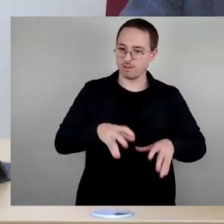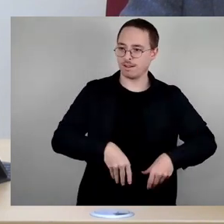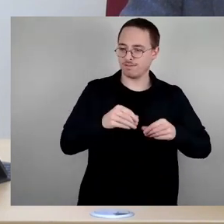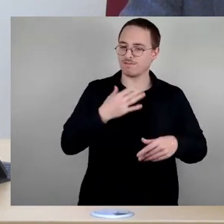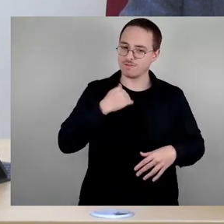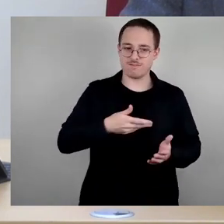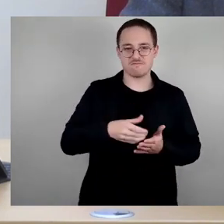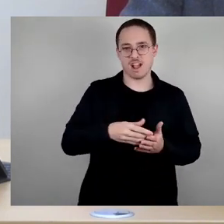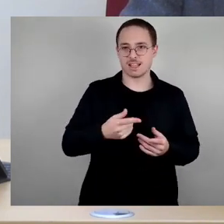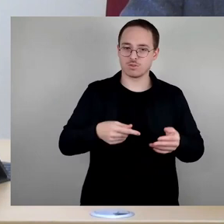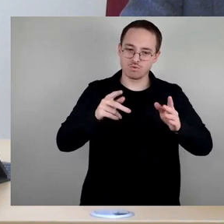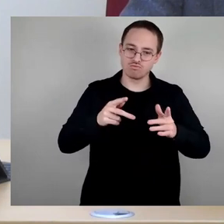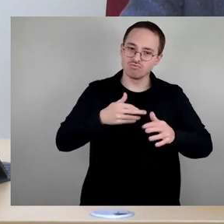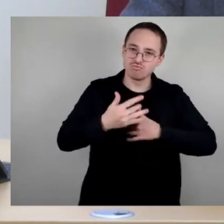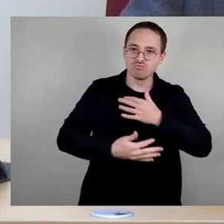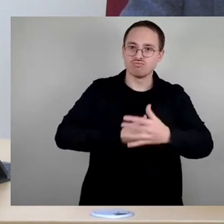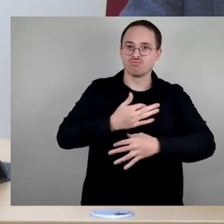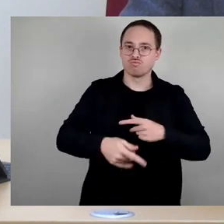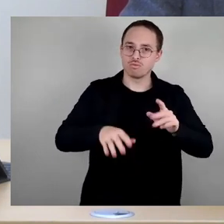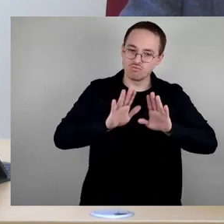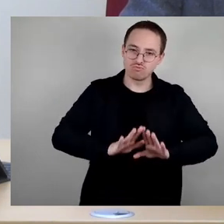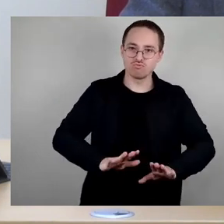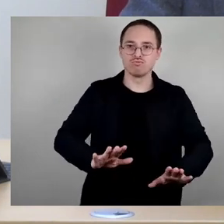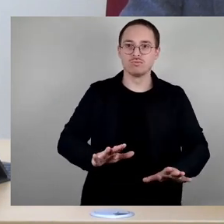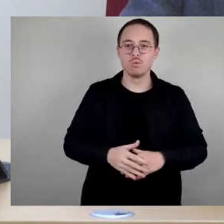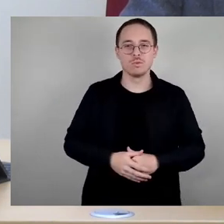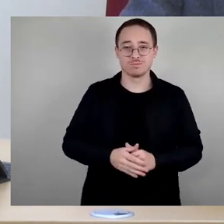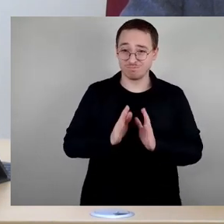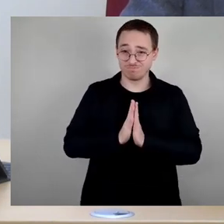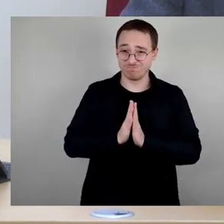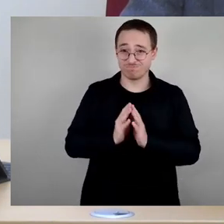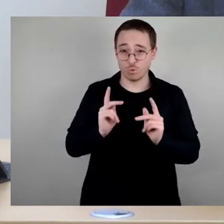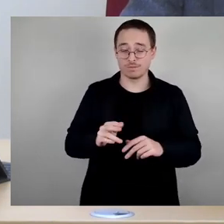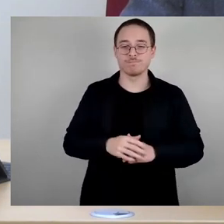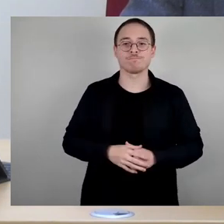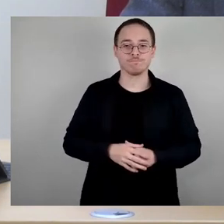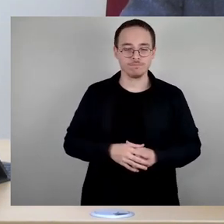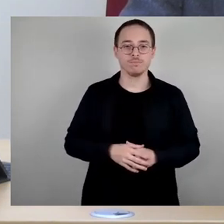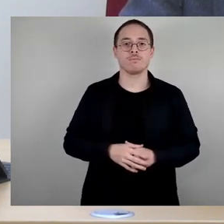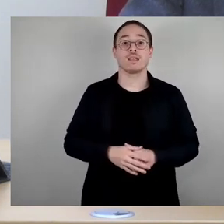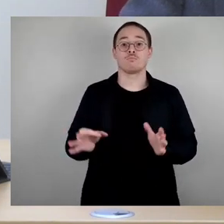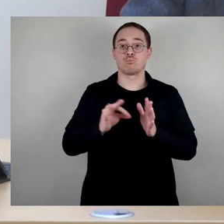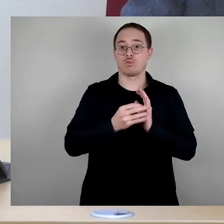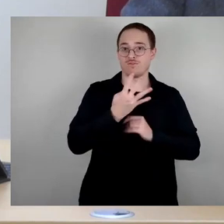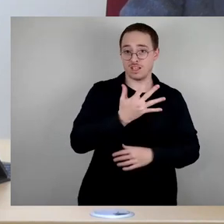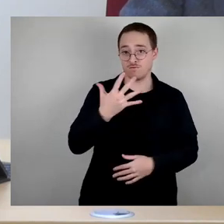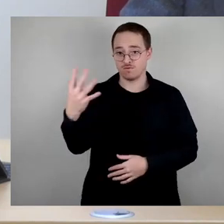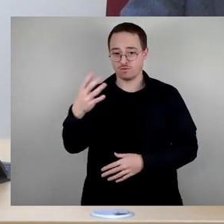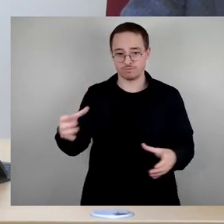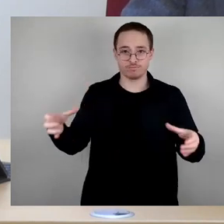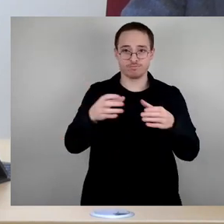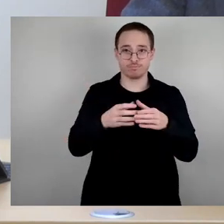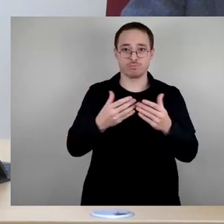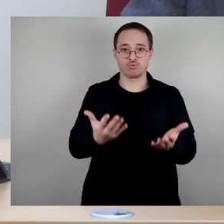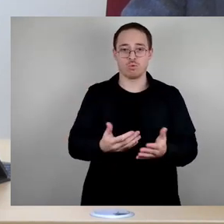werden kann. Okay, behandeln wir also vier und fünf gemeinsam. Ich würde so vorgehen, dass zunächst erstmal der Änderungsantrag